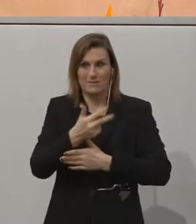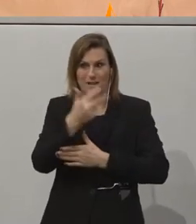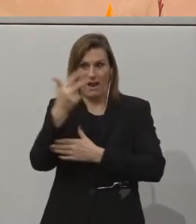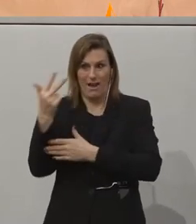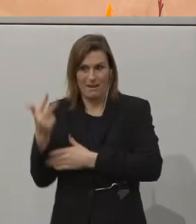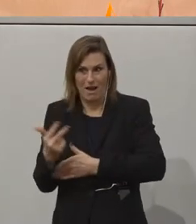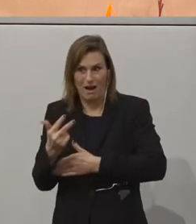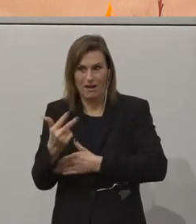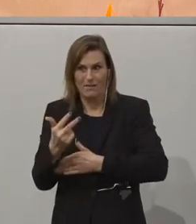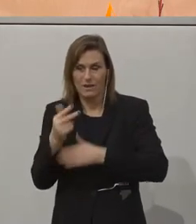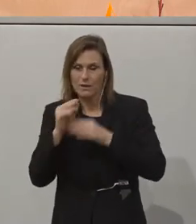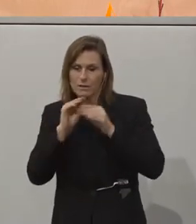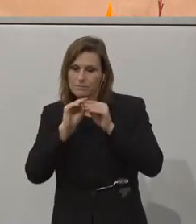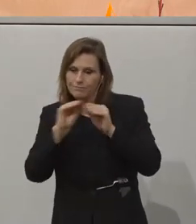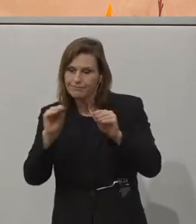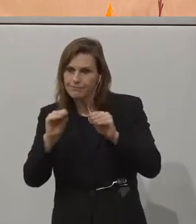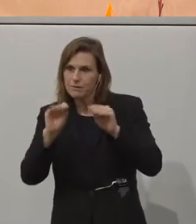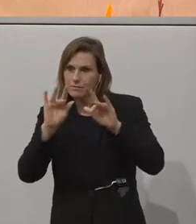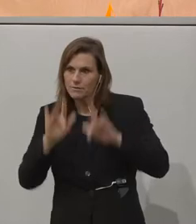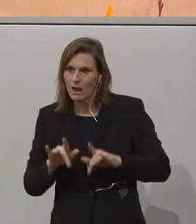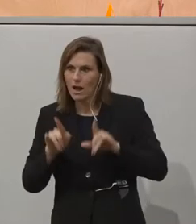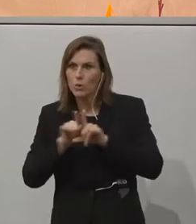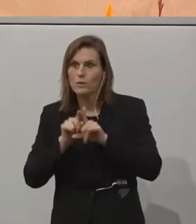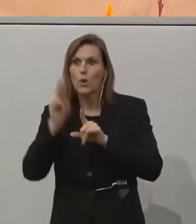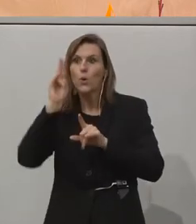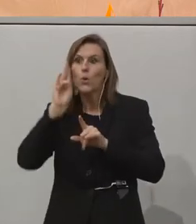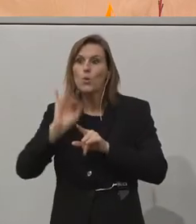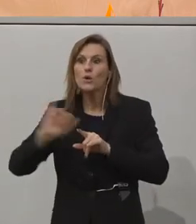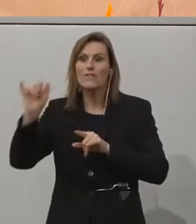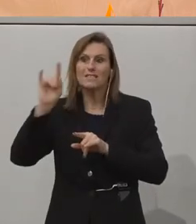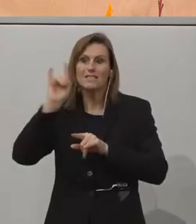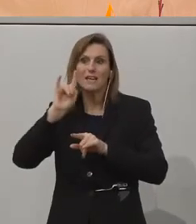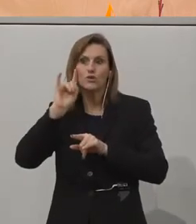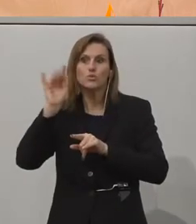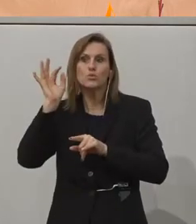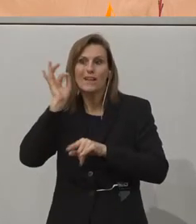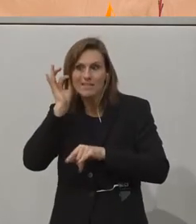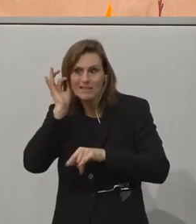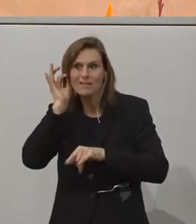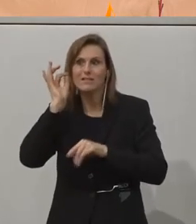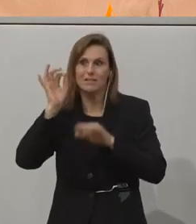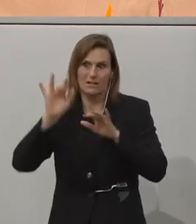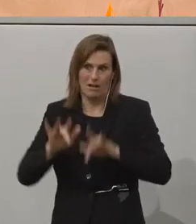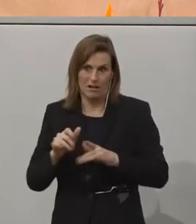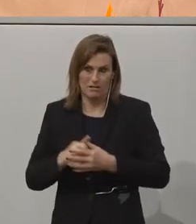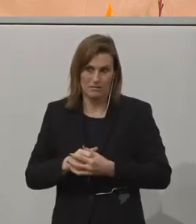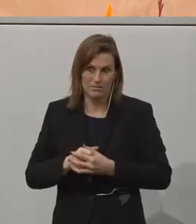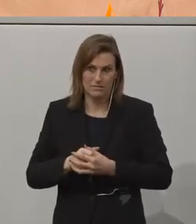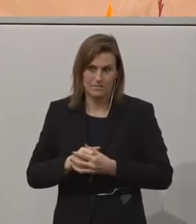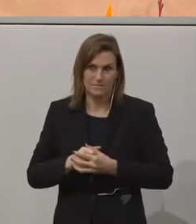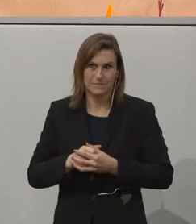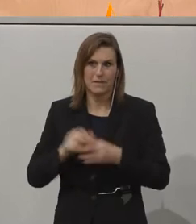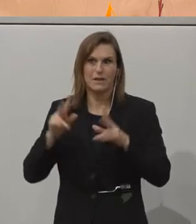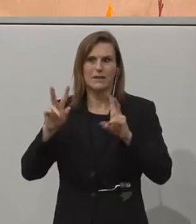Lektoren ausgebildet werden und Universitätsstudentinnen und Studenten. Das